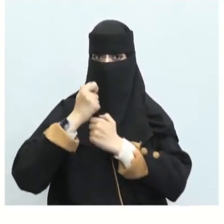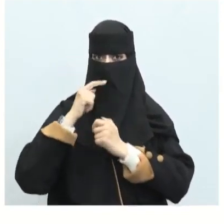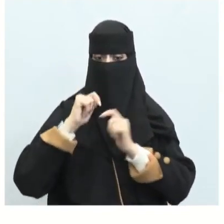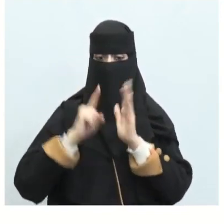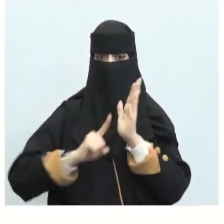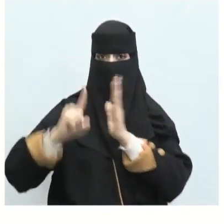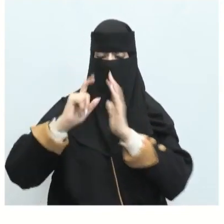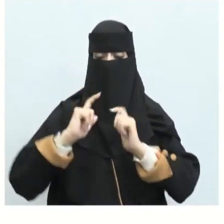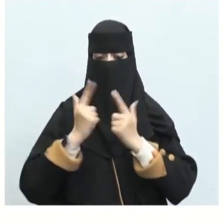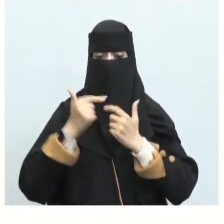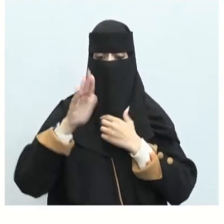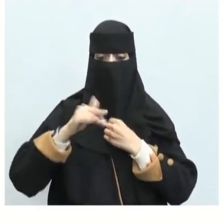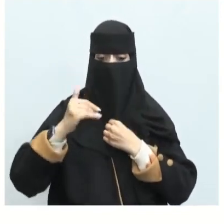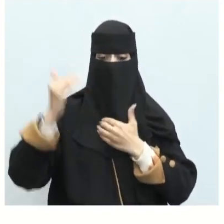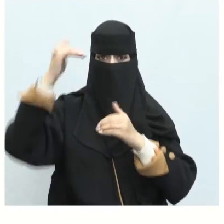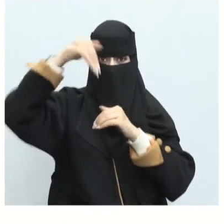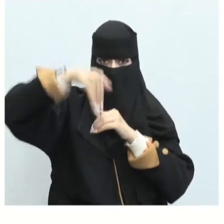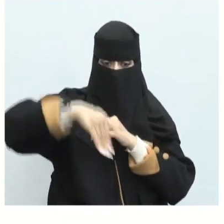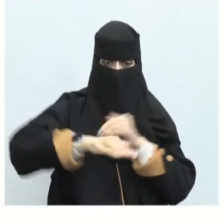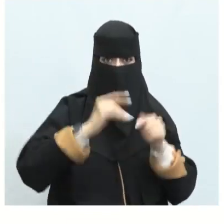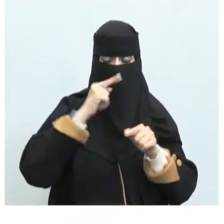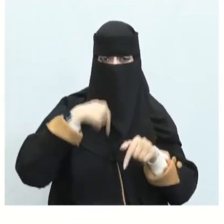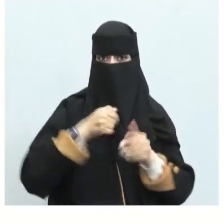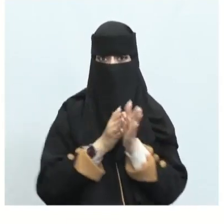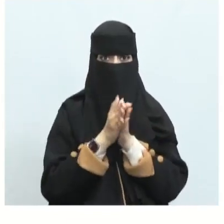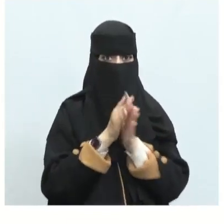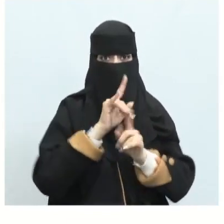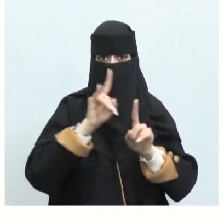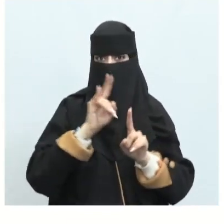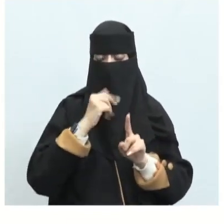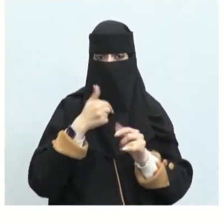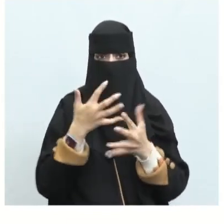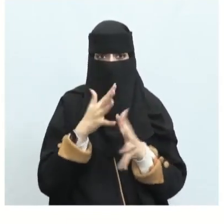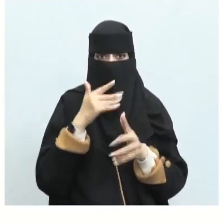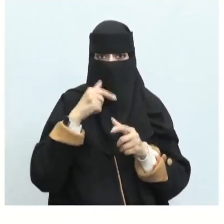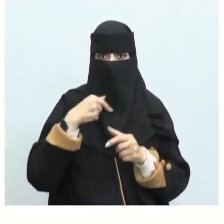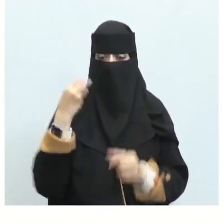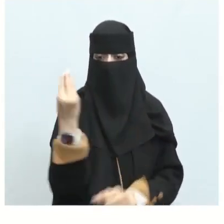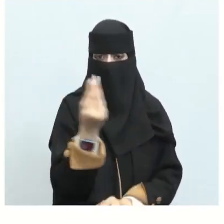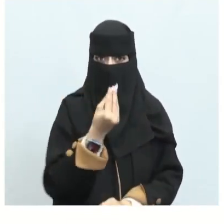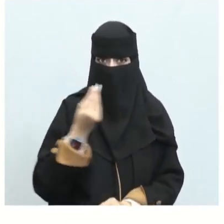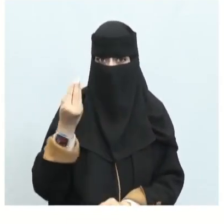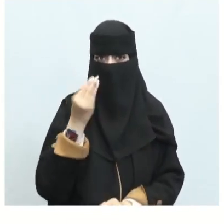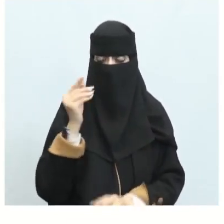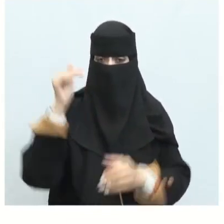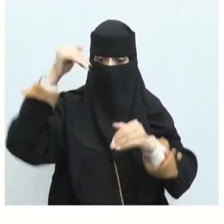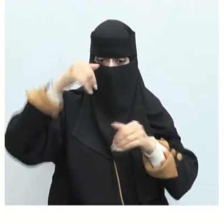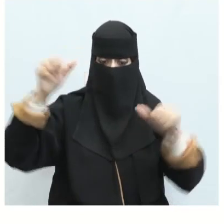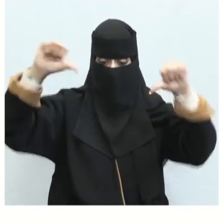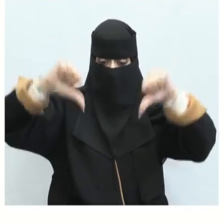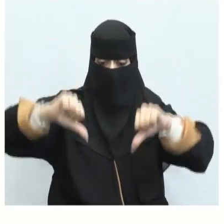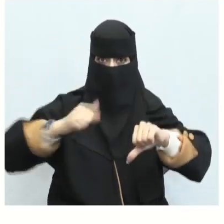القائد كذلك هباط أود كناية عن أنهم مقدام لا يهابوا شيء يعني في كثير الترحان أيضا يحبط الوادي الوادي هو أدعي